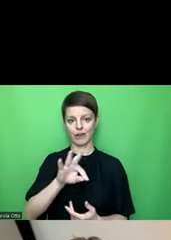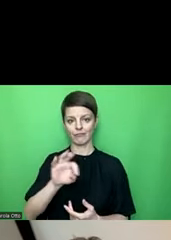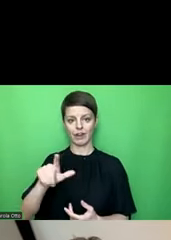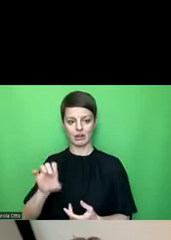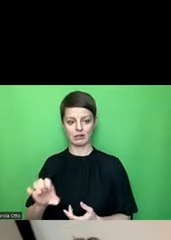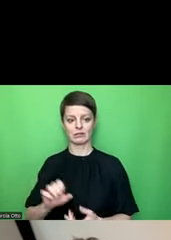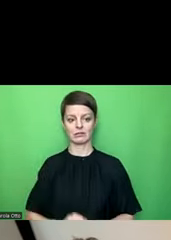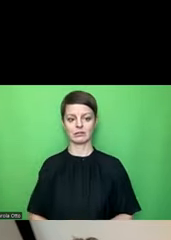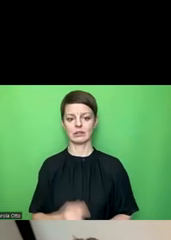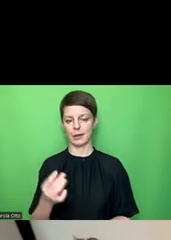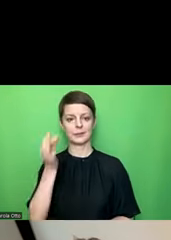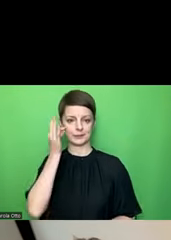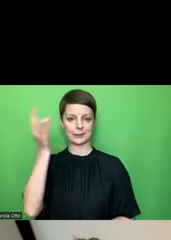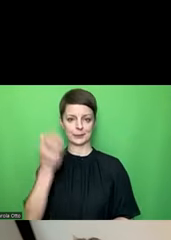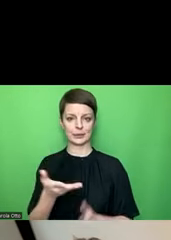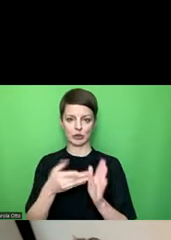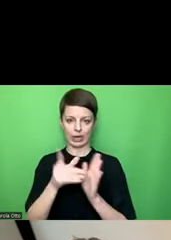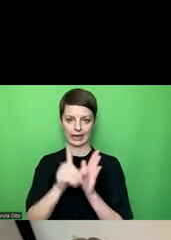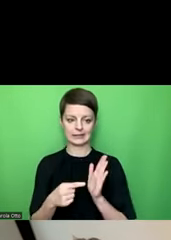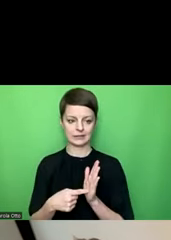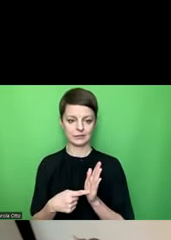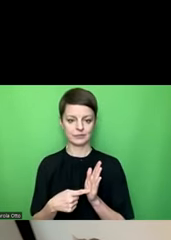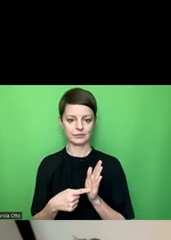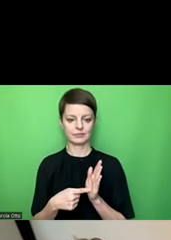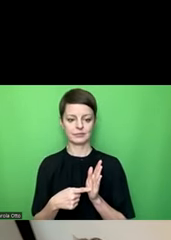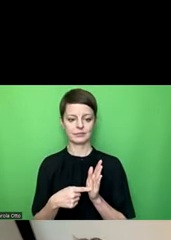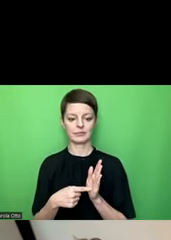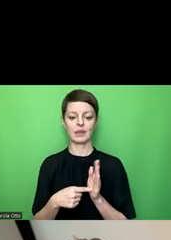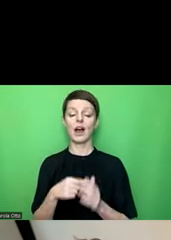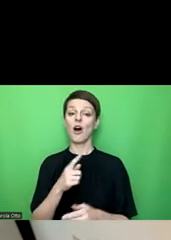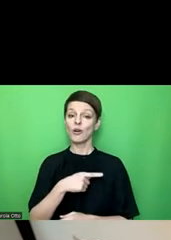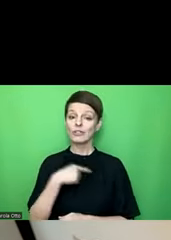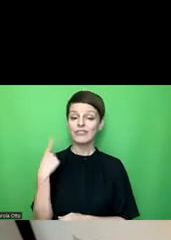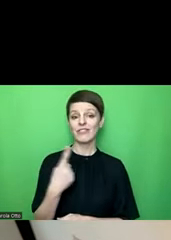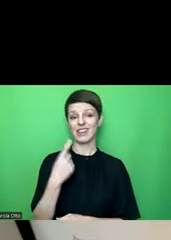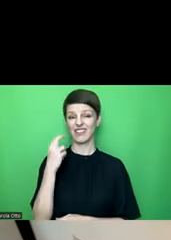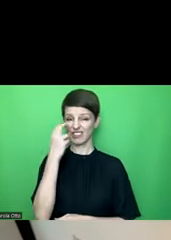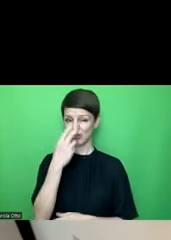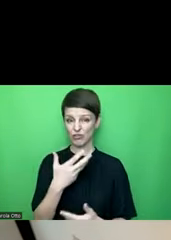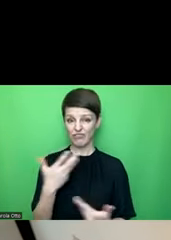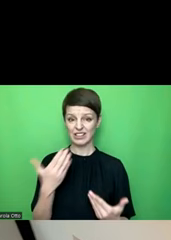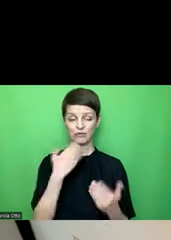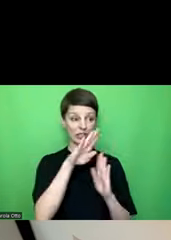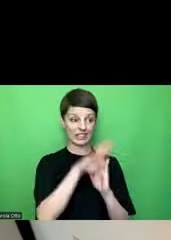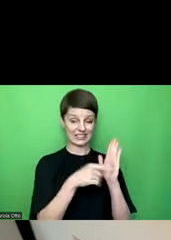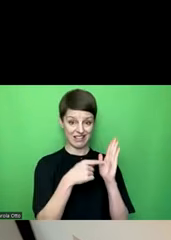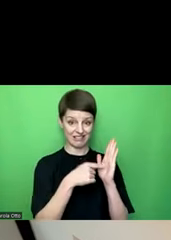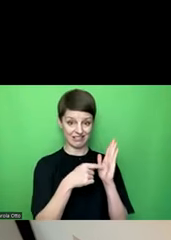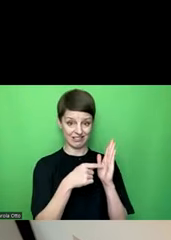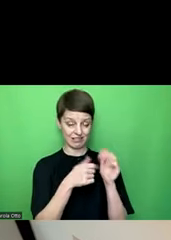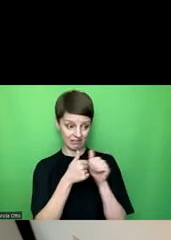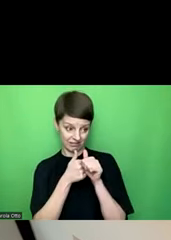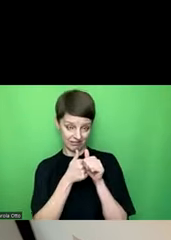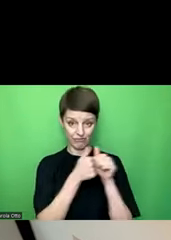gesagt. Und wir haben eben versucht, genau den gesetzlichen Vorschriften entlang zu gehen, sowie